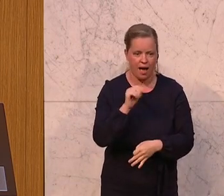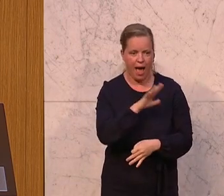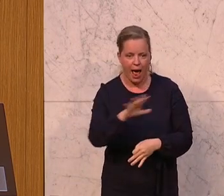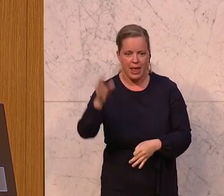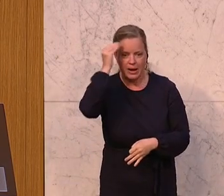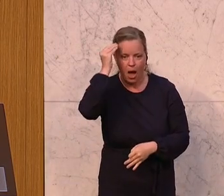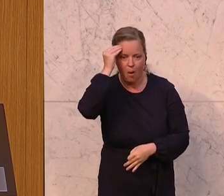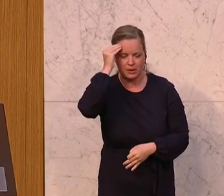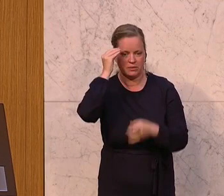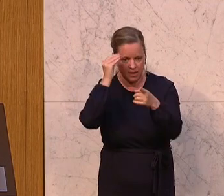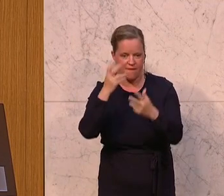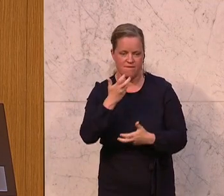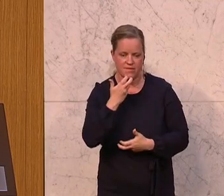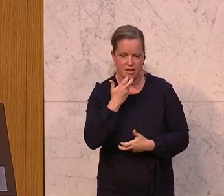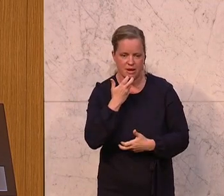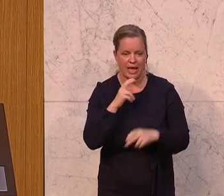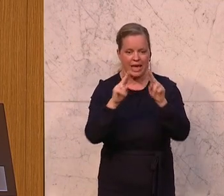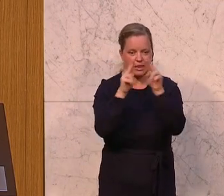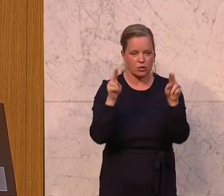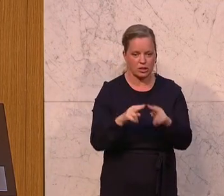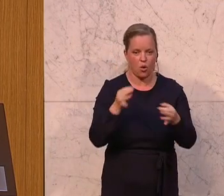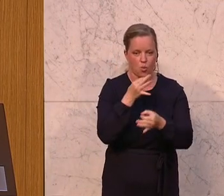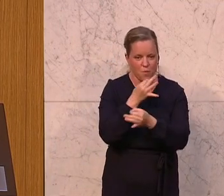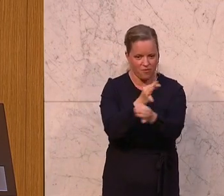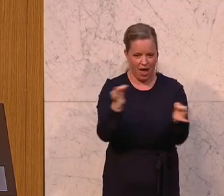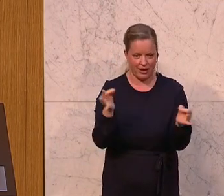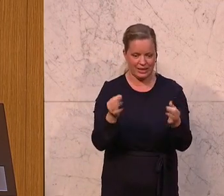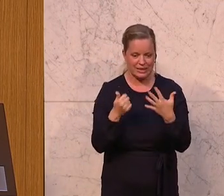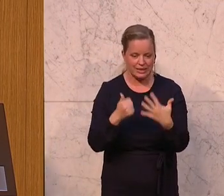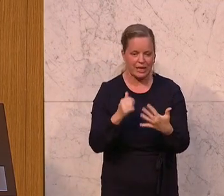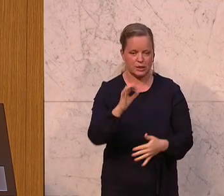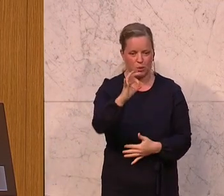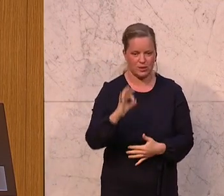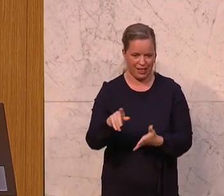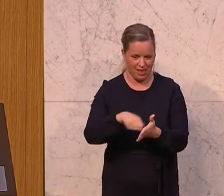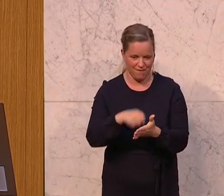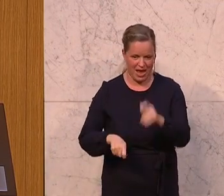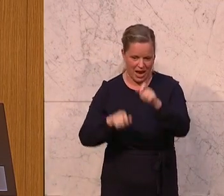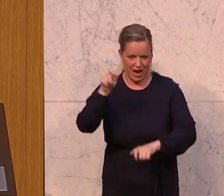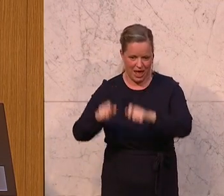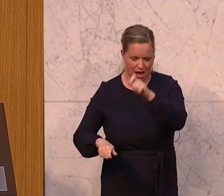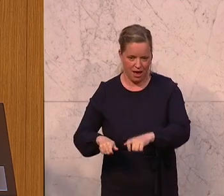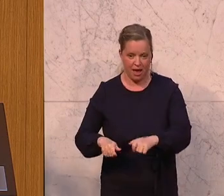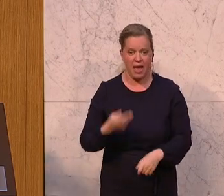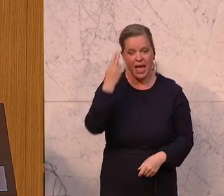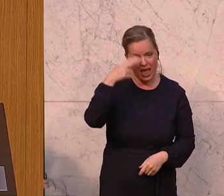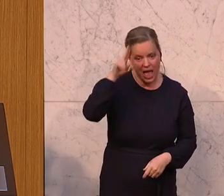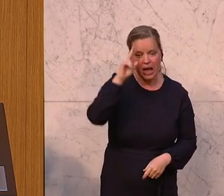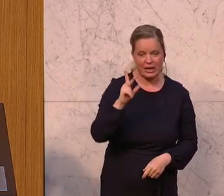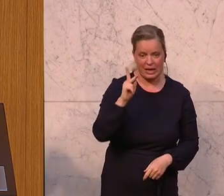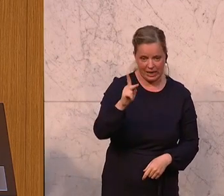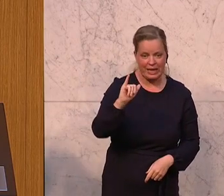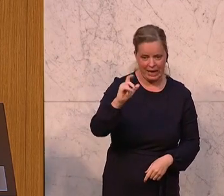dass ihr es wollt. In einer internationalen Umfrage bestätigen 60 Prozent der Wähler, dass sie dem Herrn Kickl Öxid-Pläne,